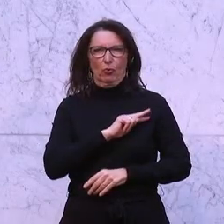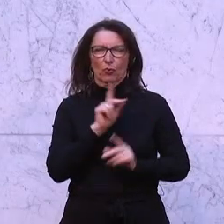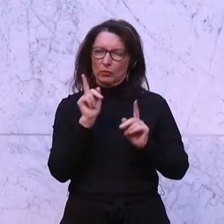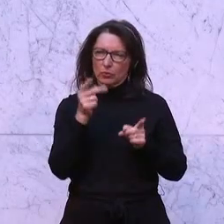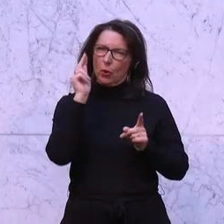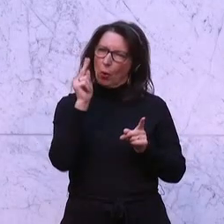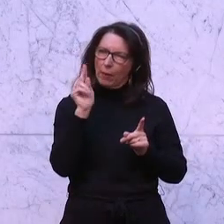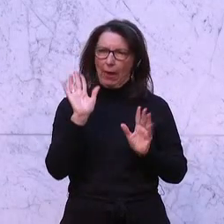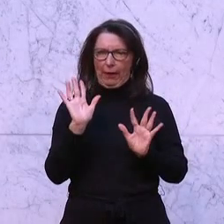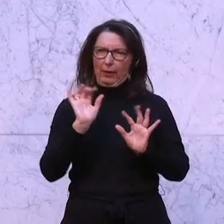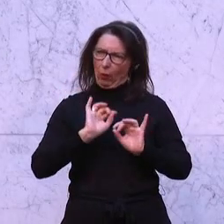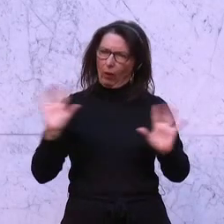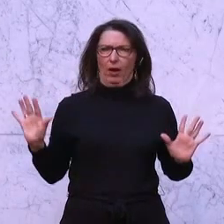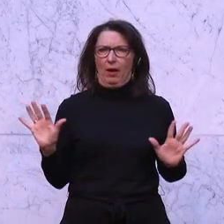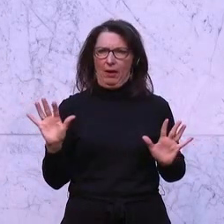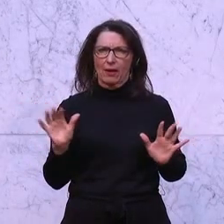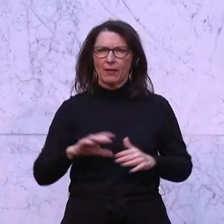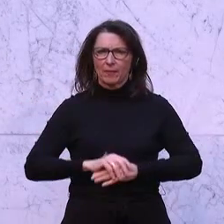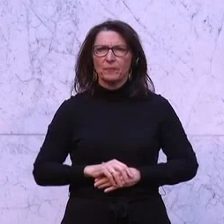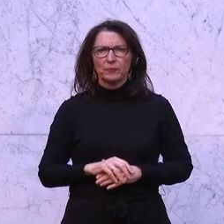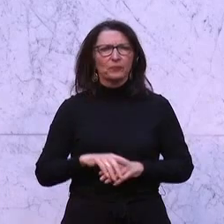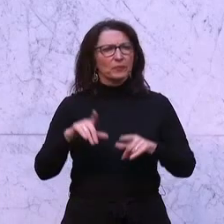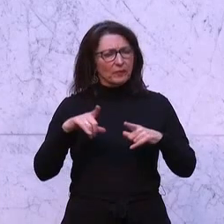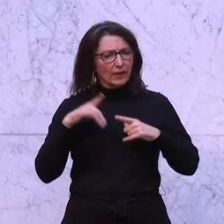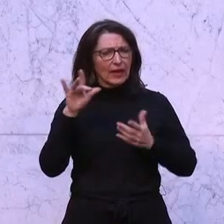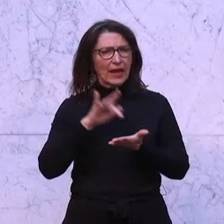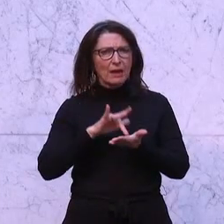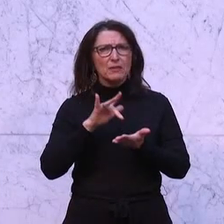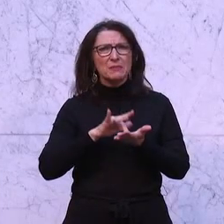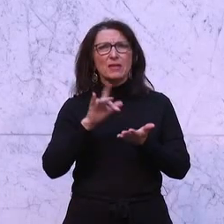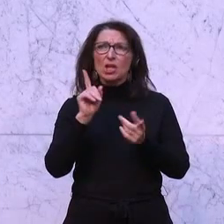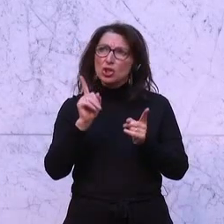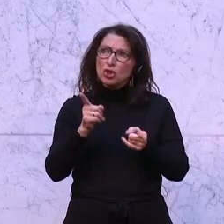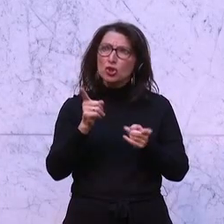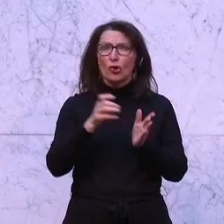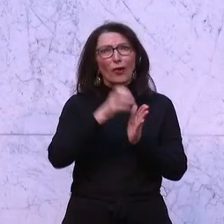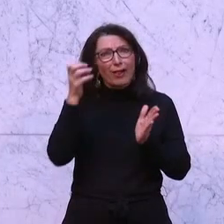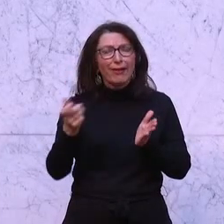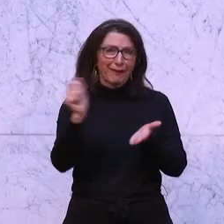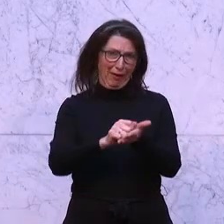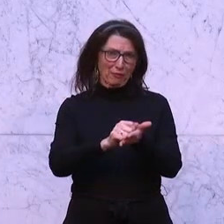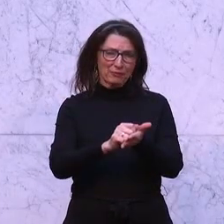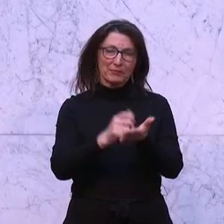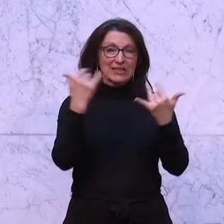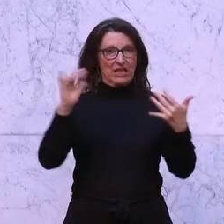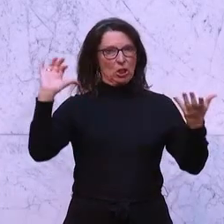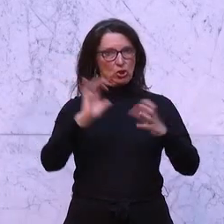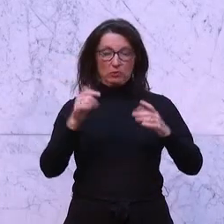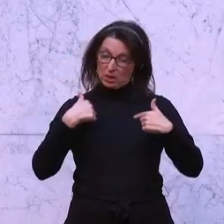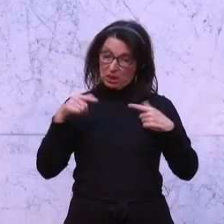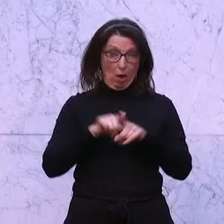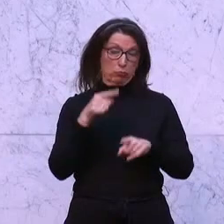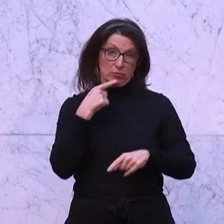klären, damit eher Lebensmittel noch gekauft werden. Zusammenfassend, ich stehe auch dazu,